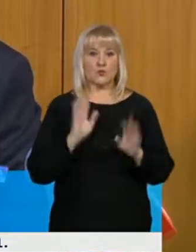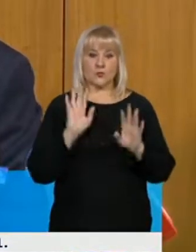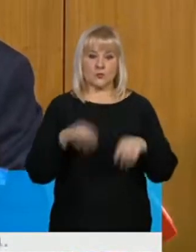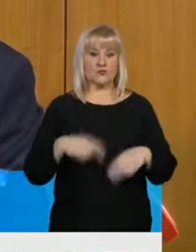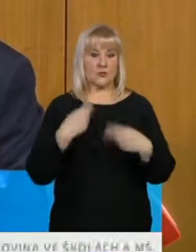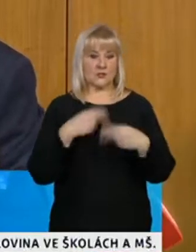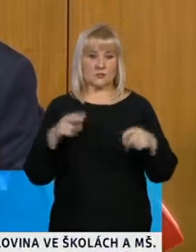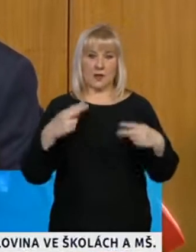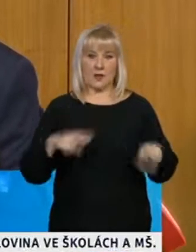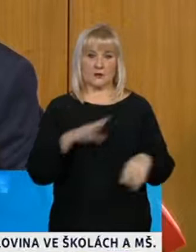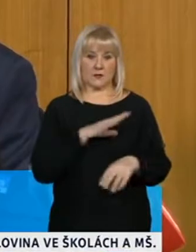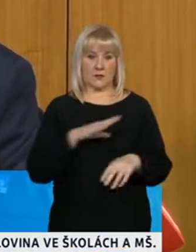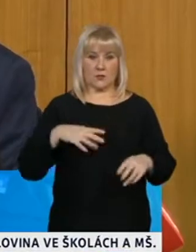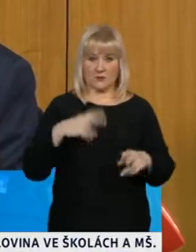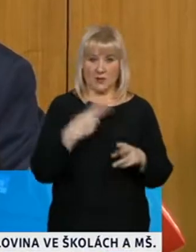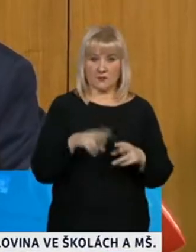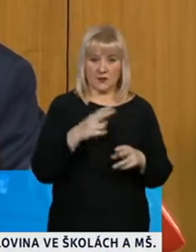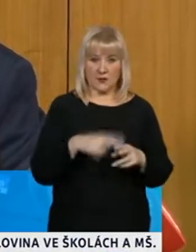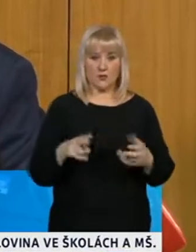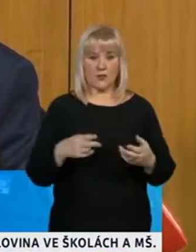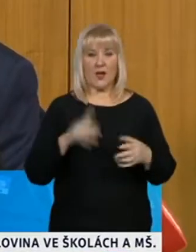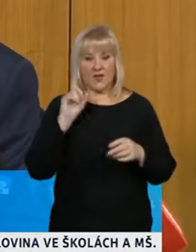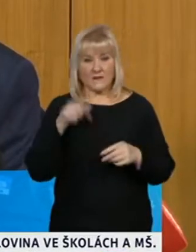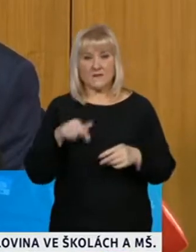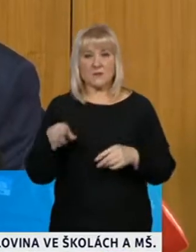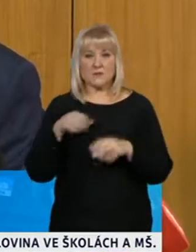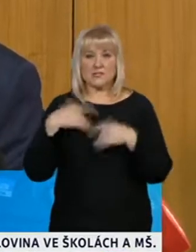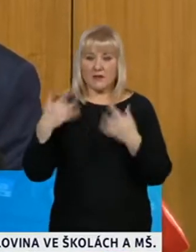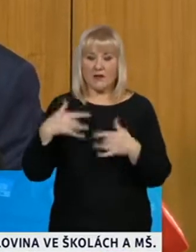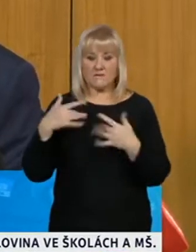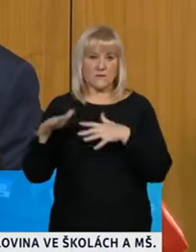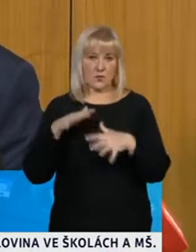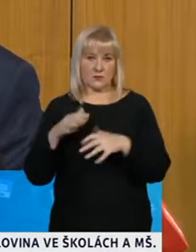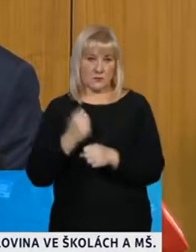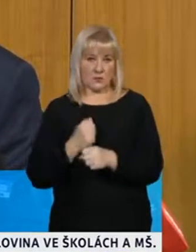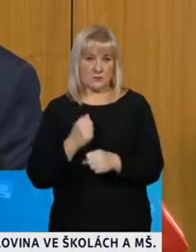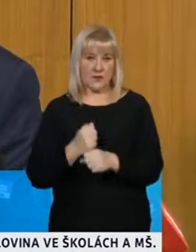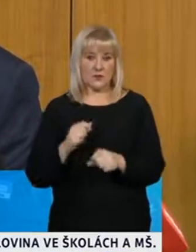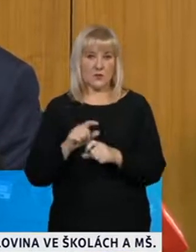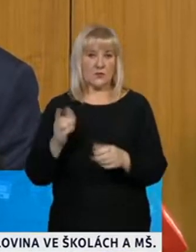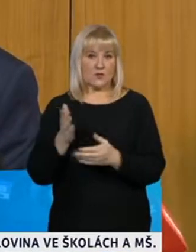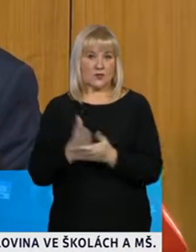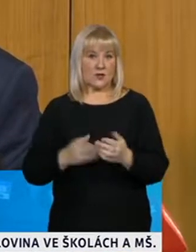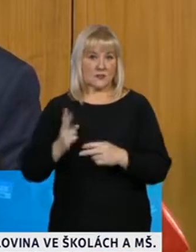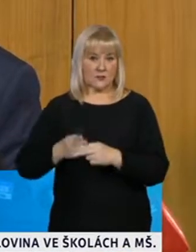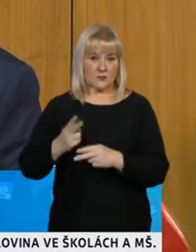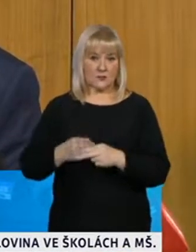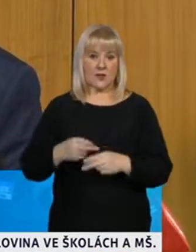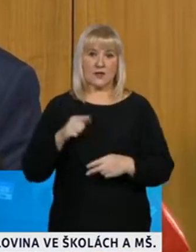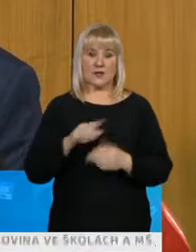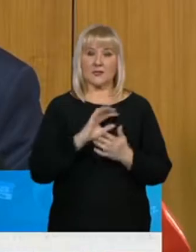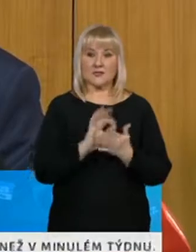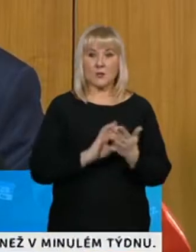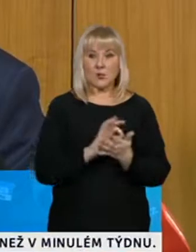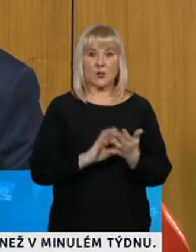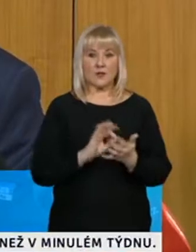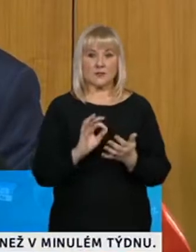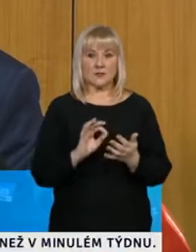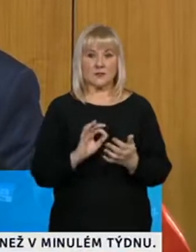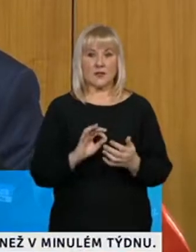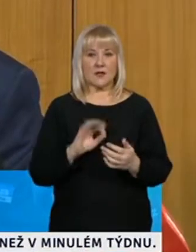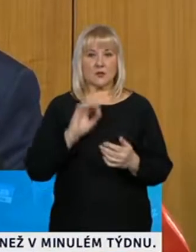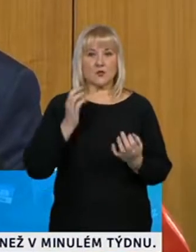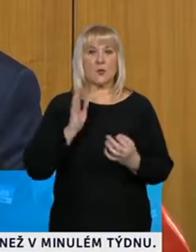zdravotníků, z nichž je pořád část infikovaných. Situace je předvydatelná a data, která nám